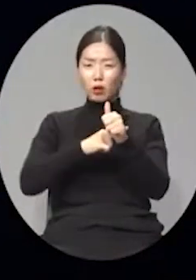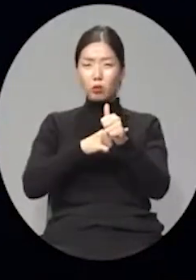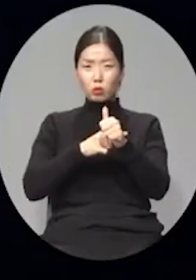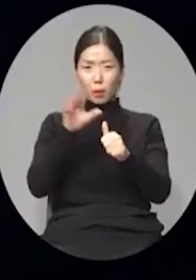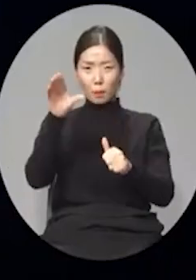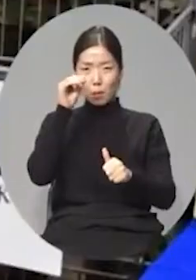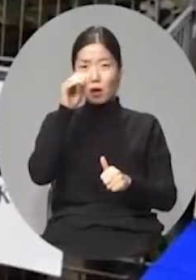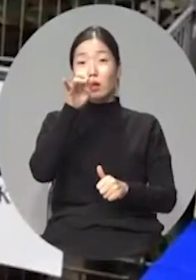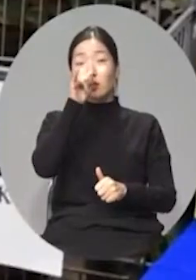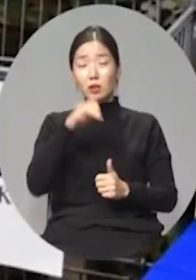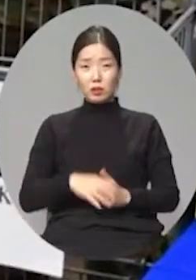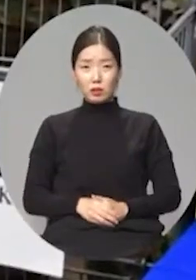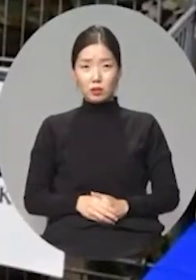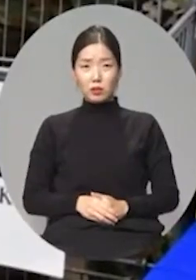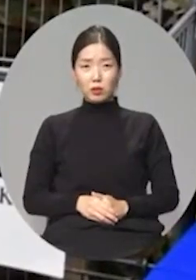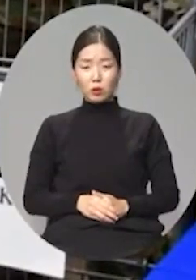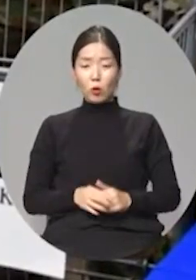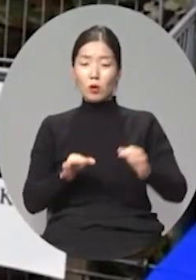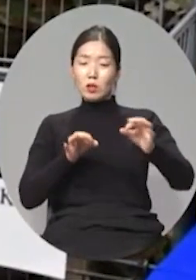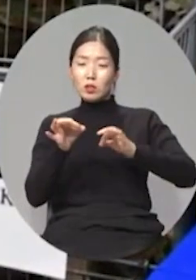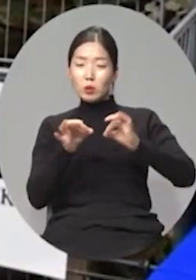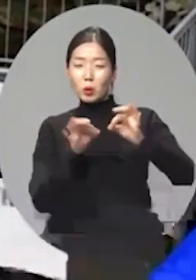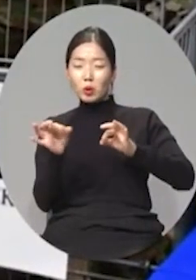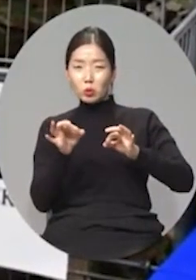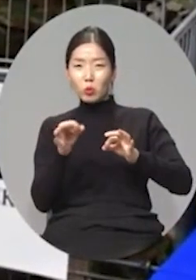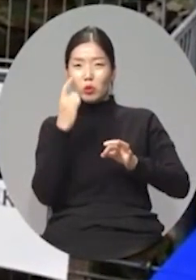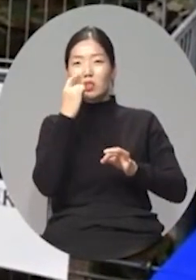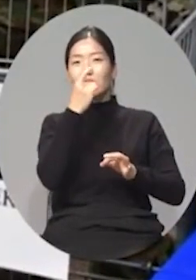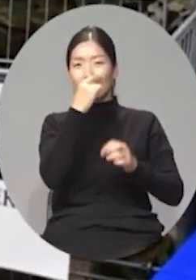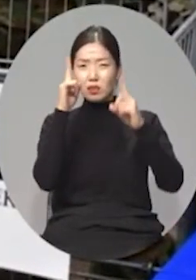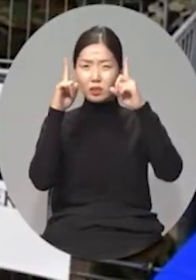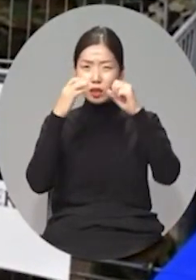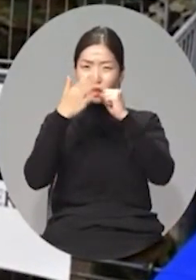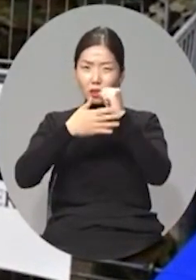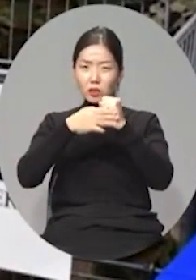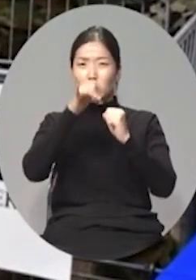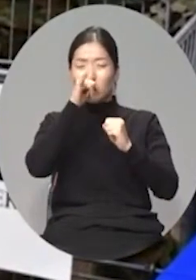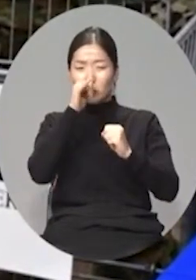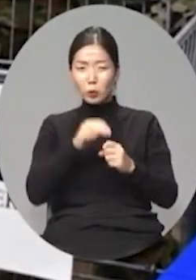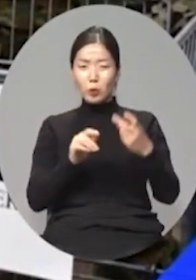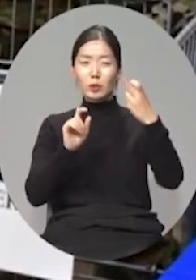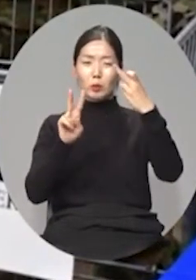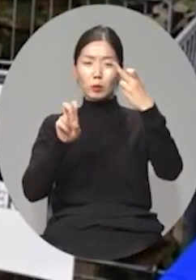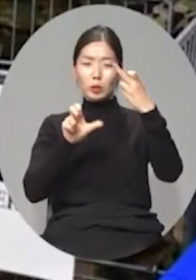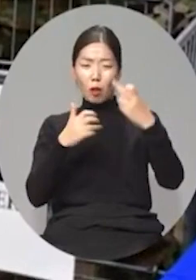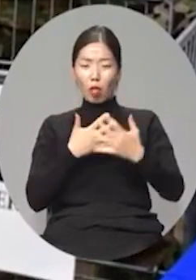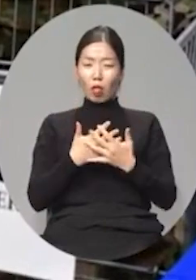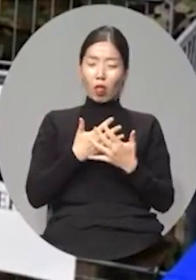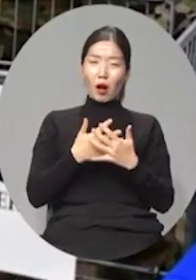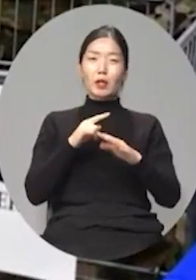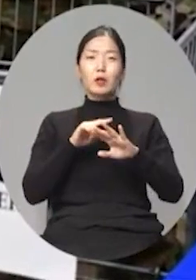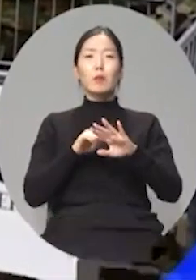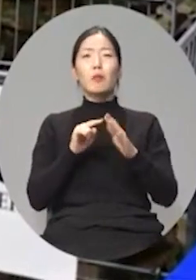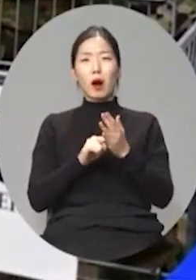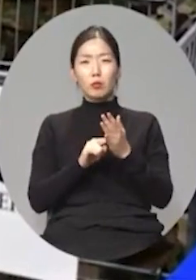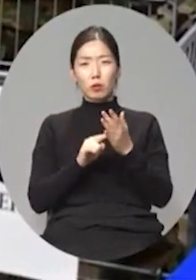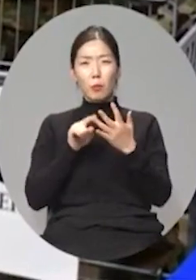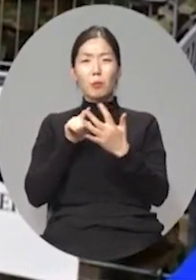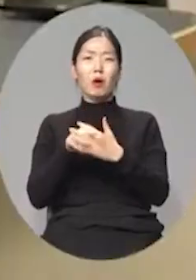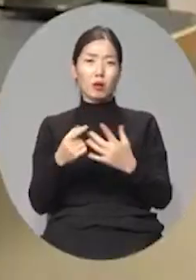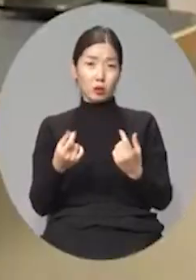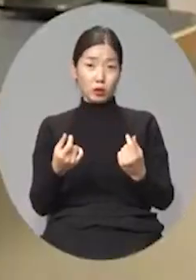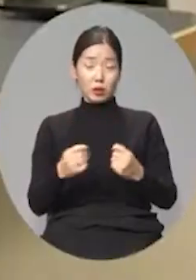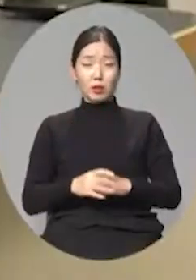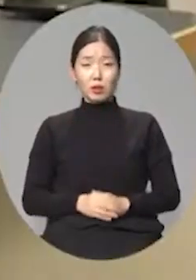포착됐습니다. 쇼핑을 한 인증샷에서도 성탄절을 앞두고 들뜬 군인들의 표정이 담긴 사진에서도 마찬가지.